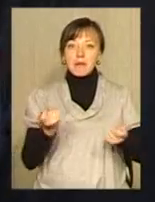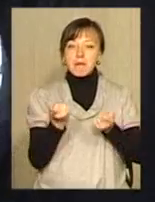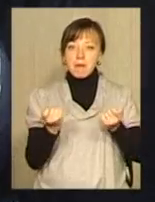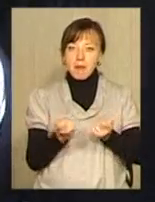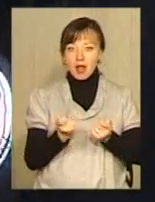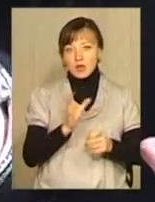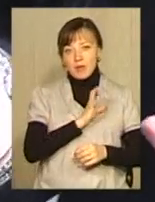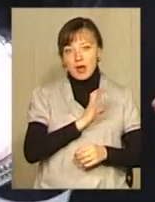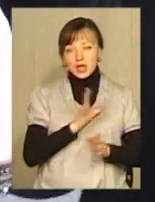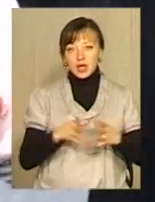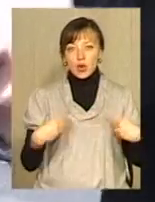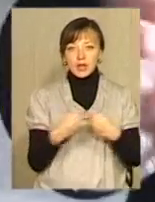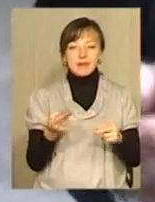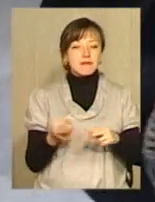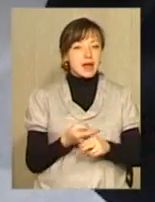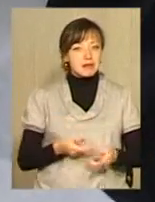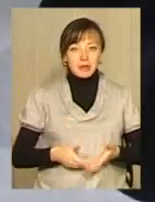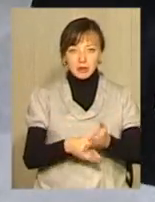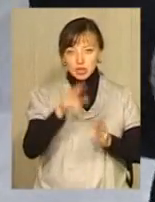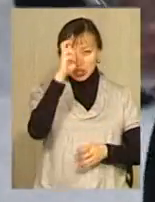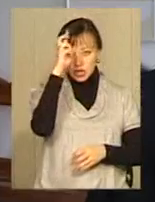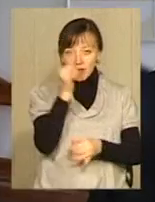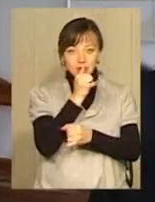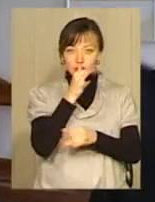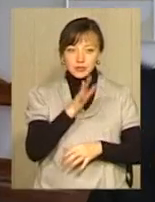Професорка переконана, без підтримки держави тут не обійтися.